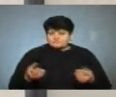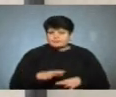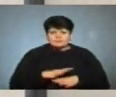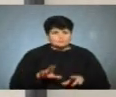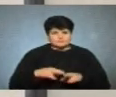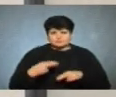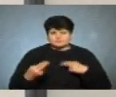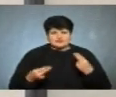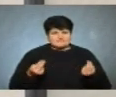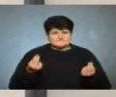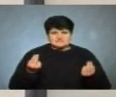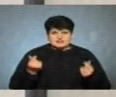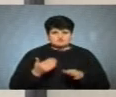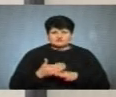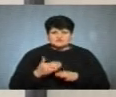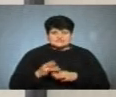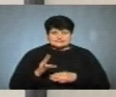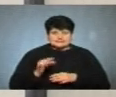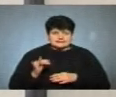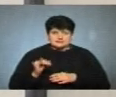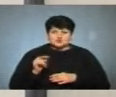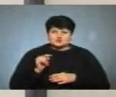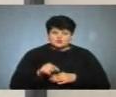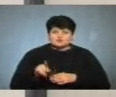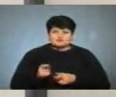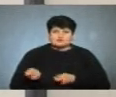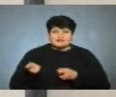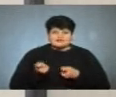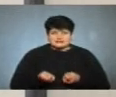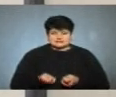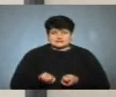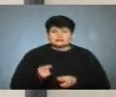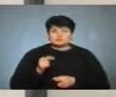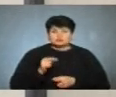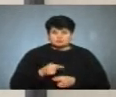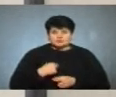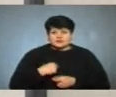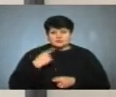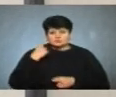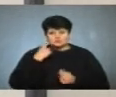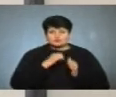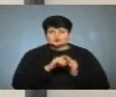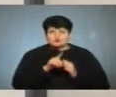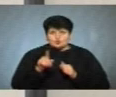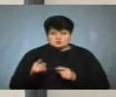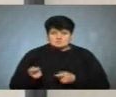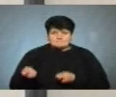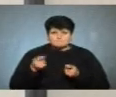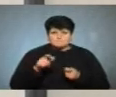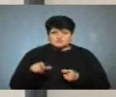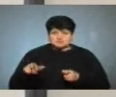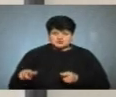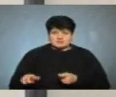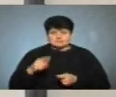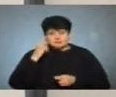відшкодування саме фінансової частини з того, що вони привезли. Тому я думаю, що кожен постачальник тепер в першу